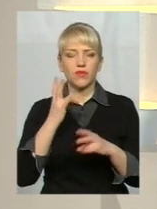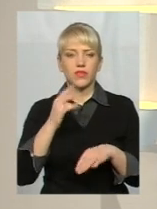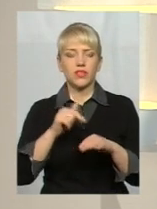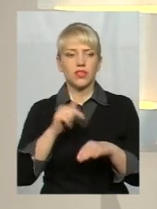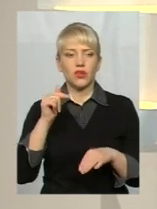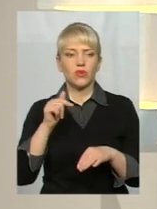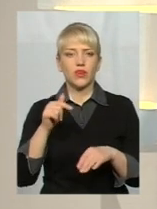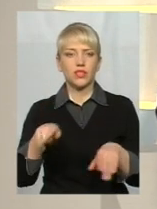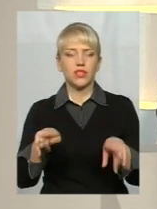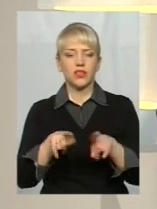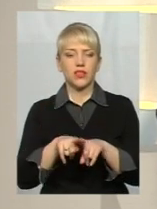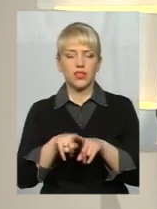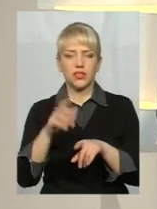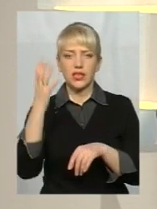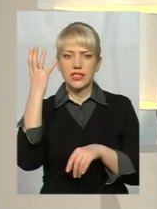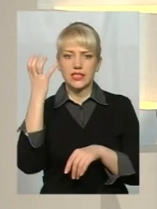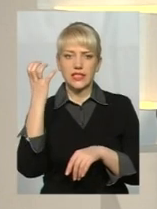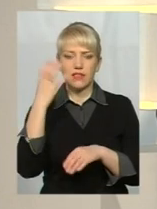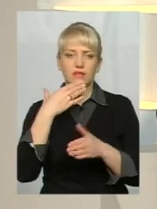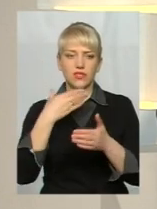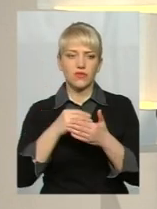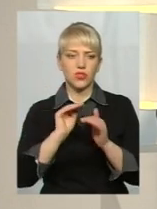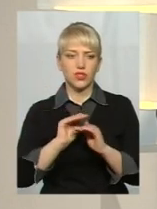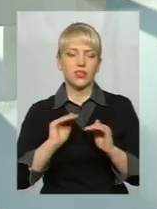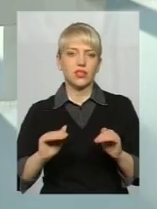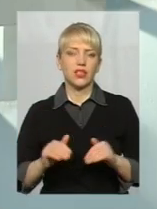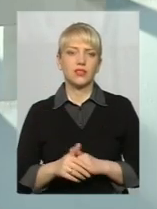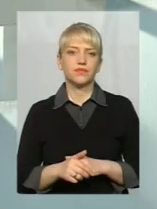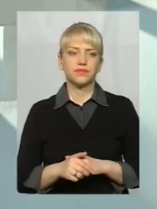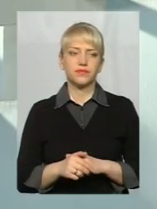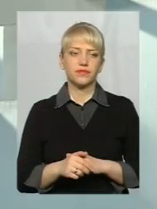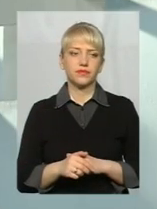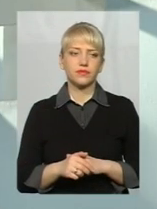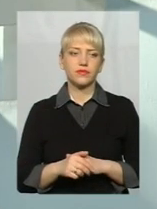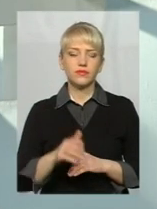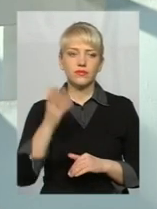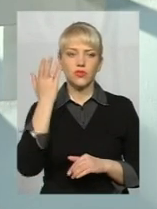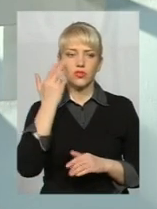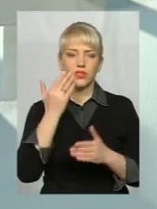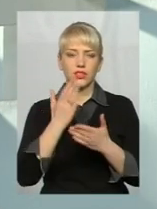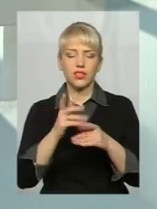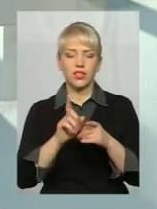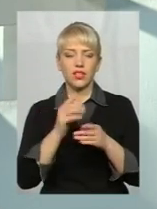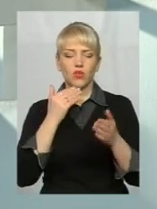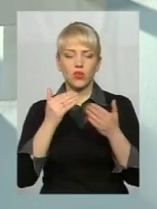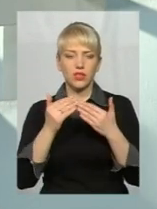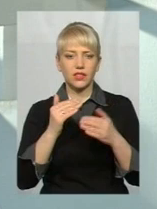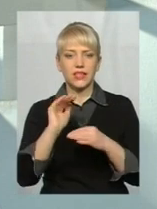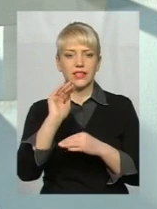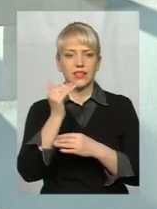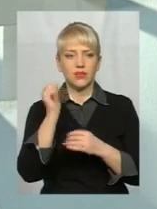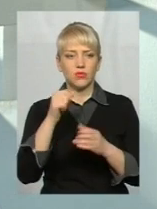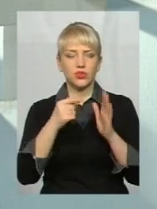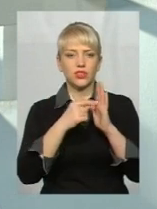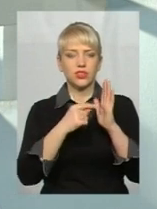на ці селфі своїх дітей. І коли є такий контакт, дитина може ділитись